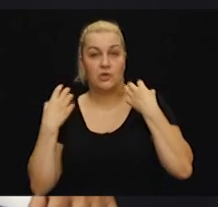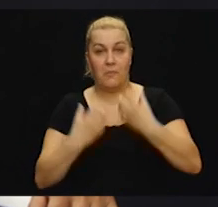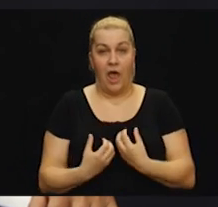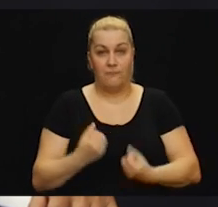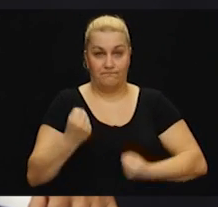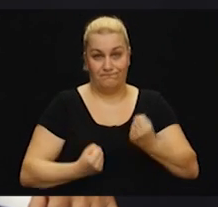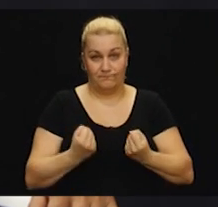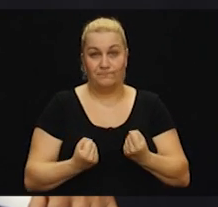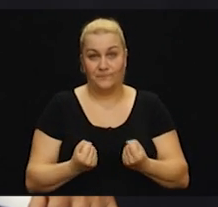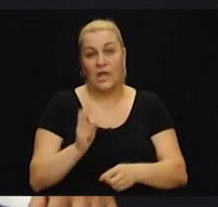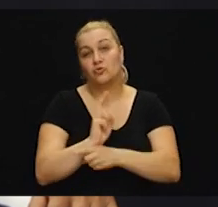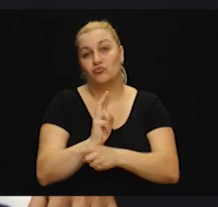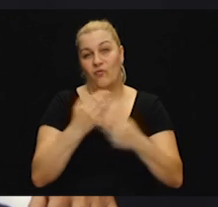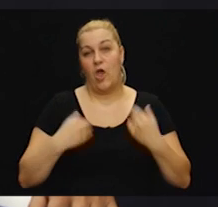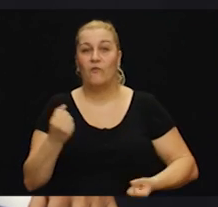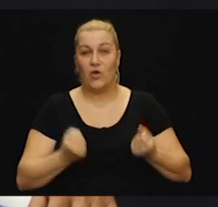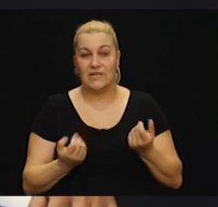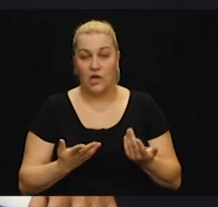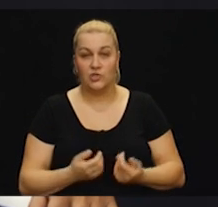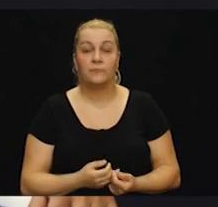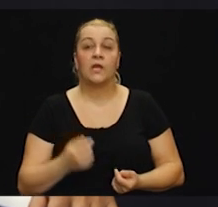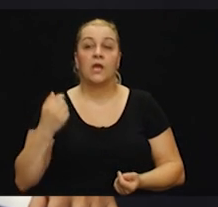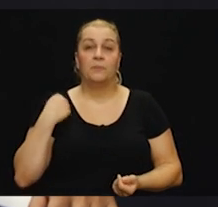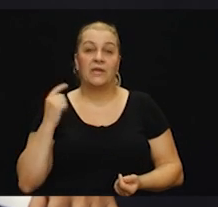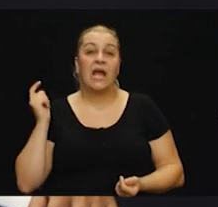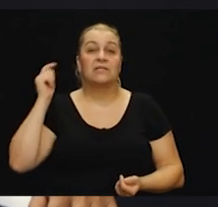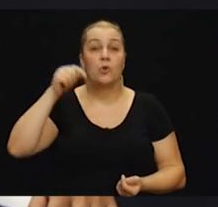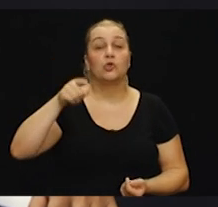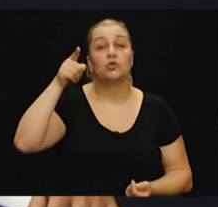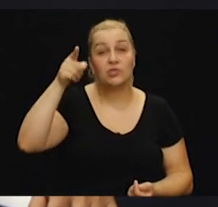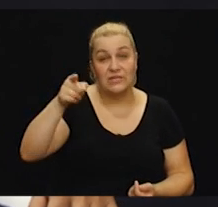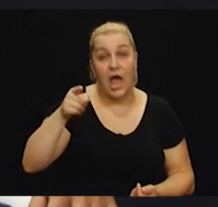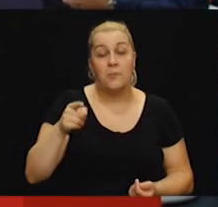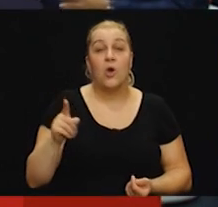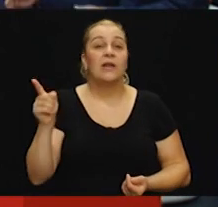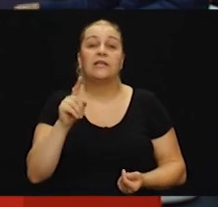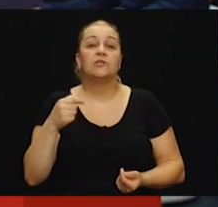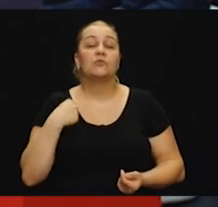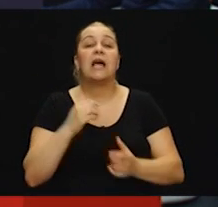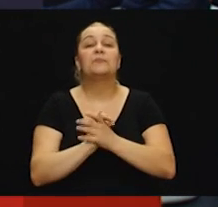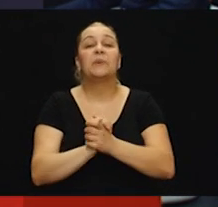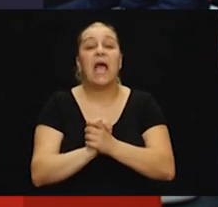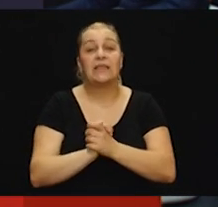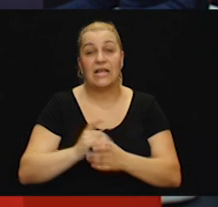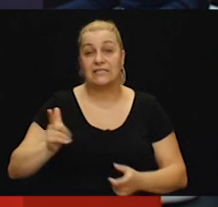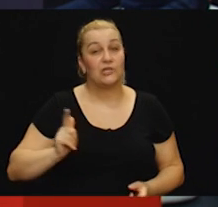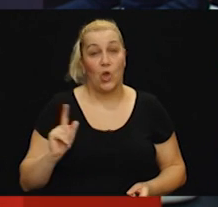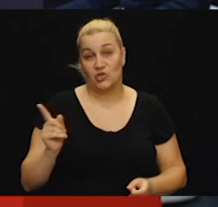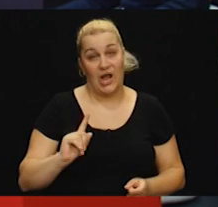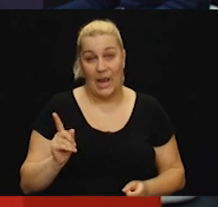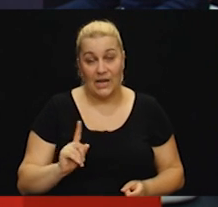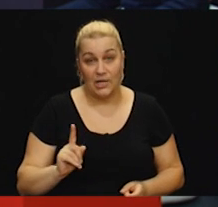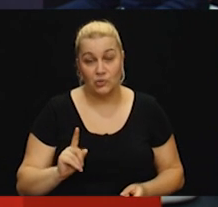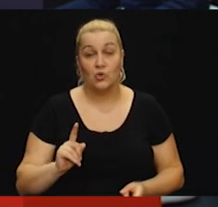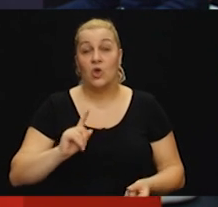Nismo prijateljski tamo bili dočekani. Dobro, nisam ni očekival da ćete biti prijateljski dočekani. Nismo prijateljski